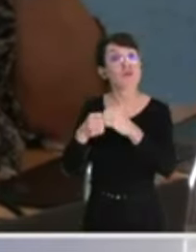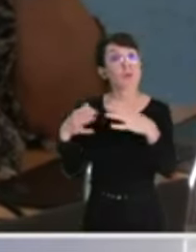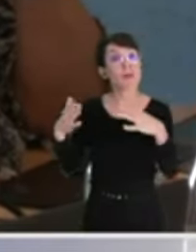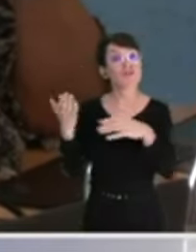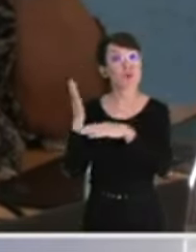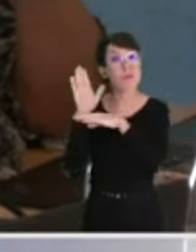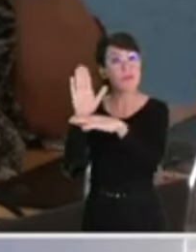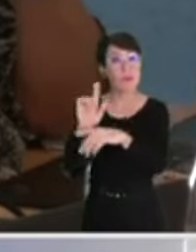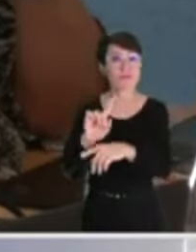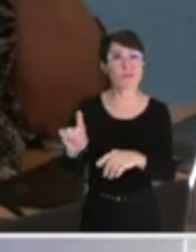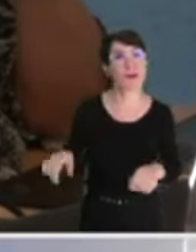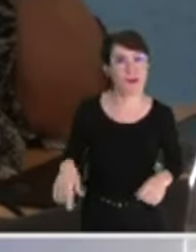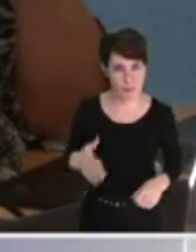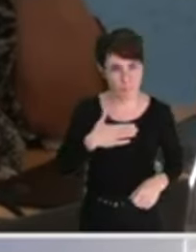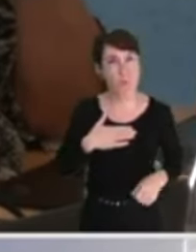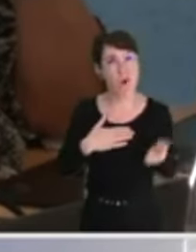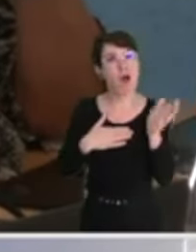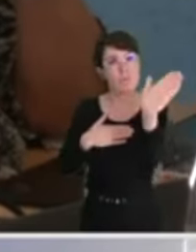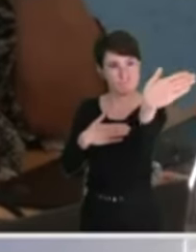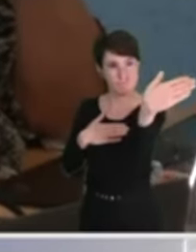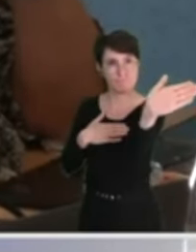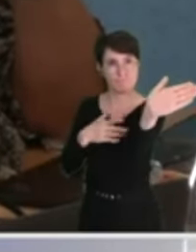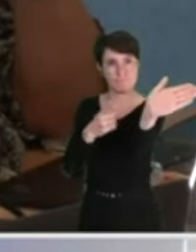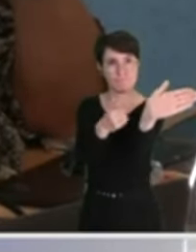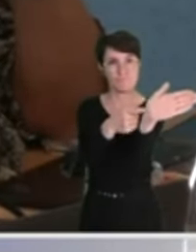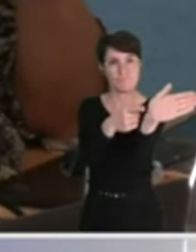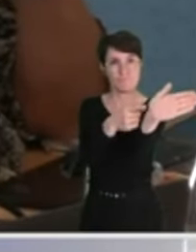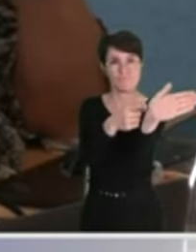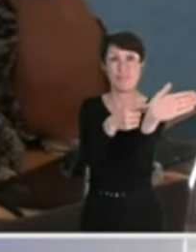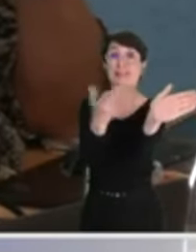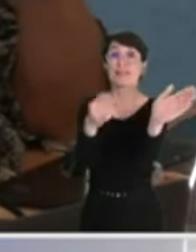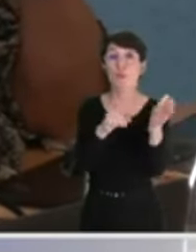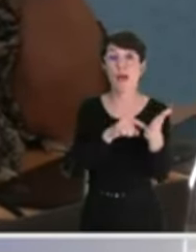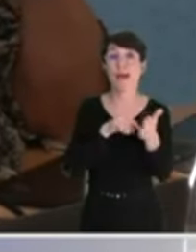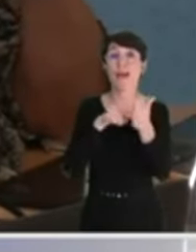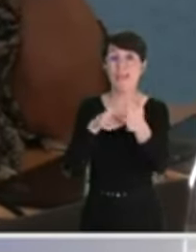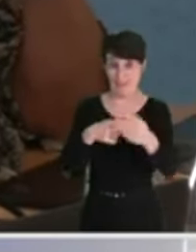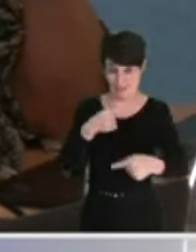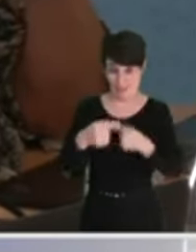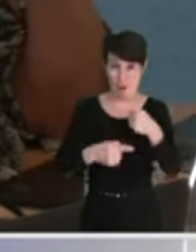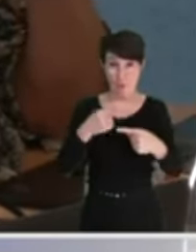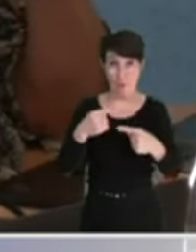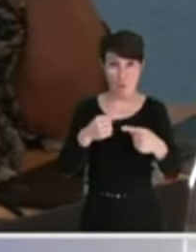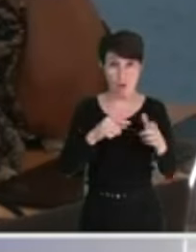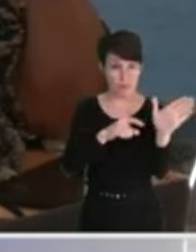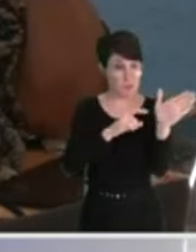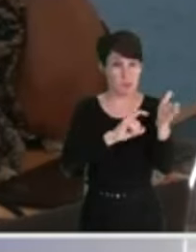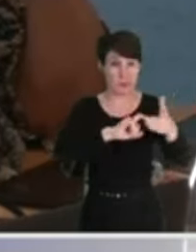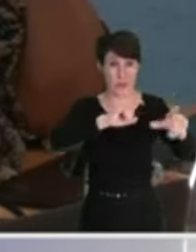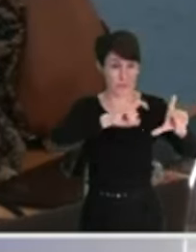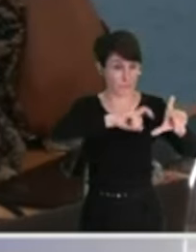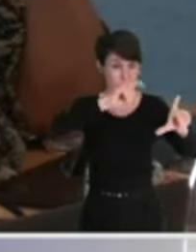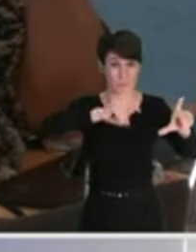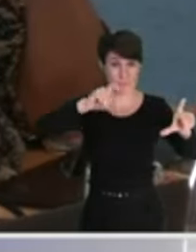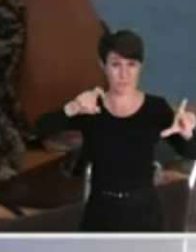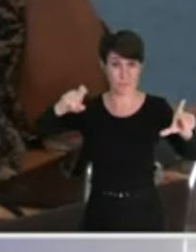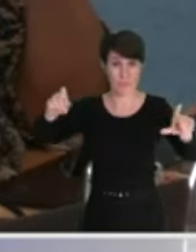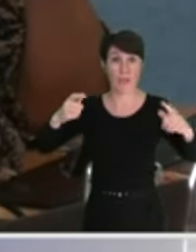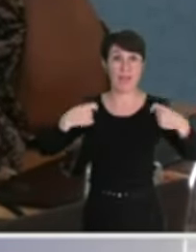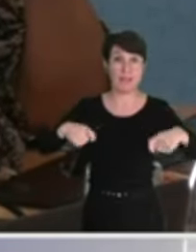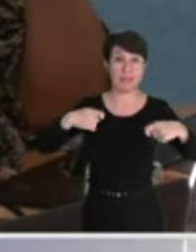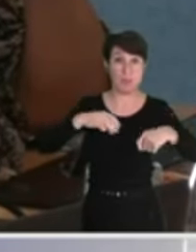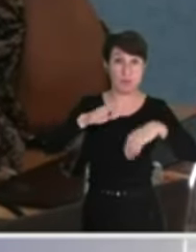la Joe Finance. C'est l'évolution de l'encours de la dette et l'évolution des dépenses de fonctionnement jusqu'en